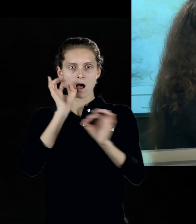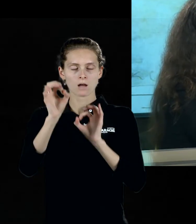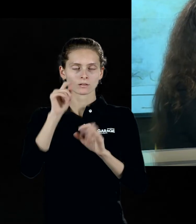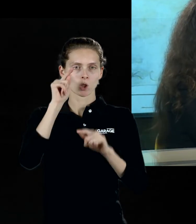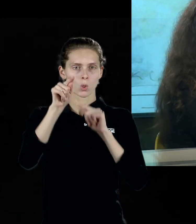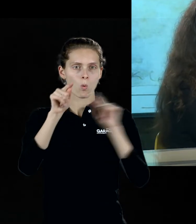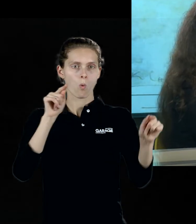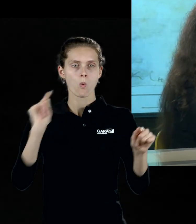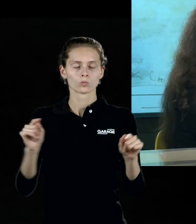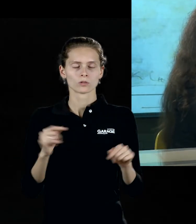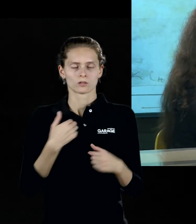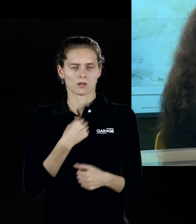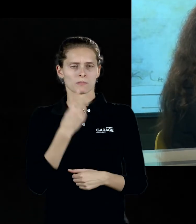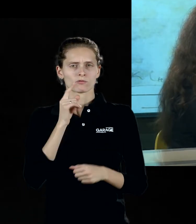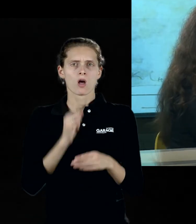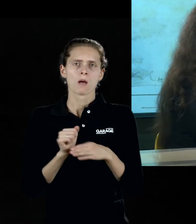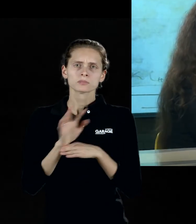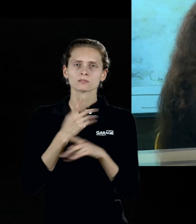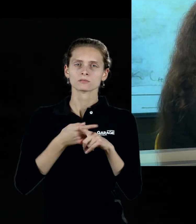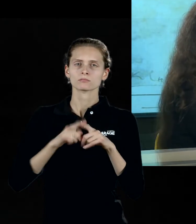привыкли, что абстракт – это что-то очень серьёзное, да,